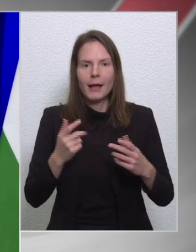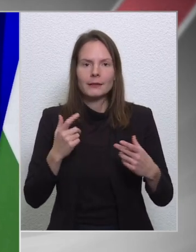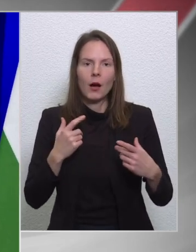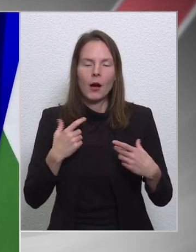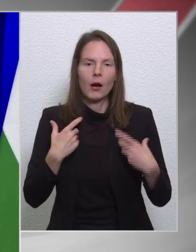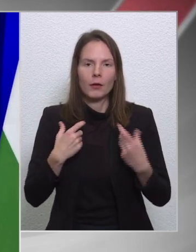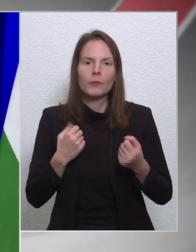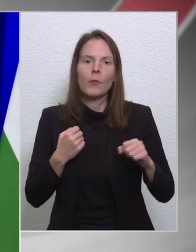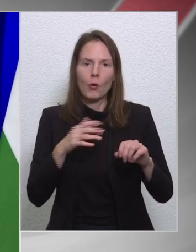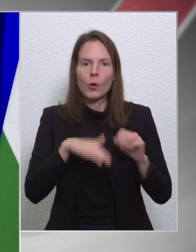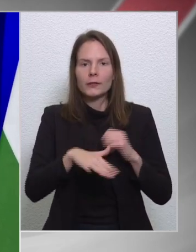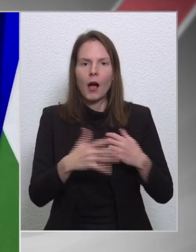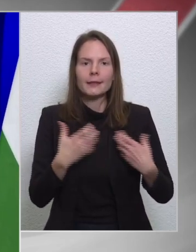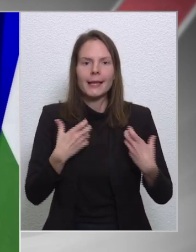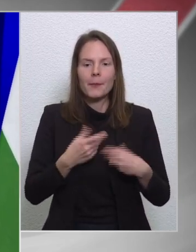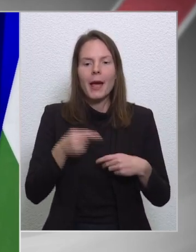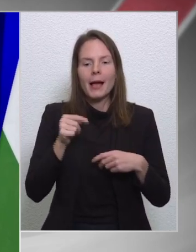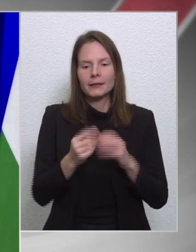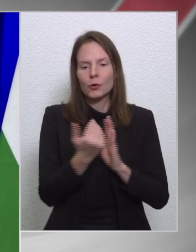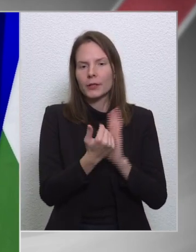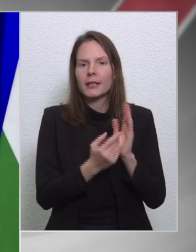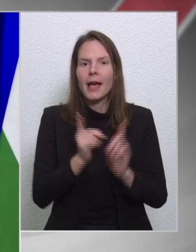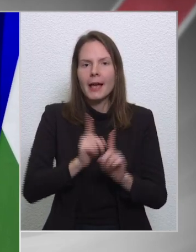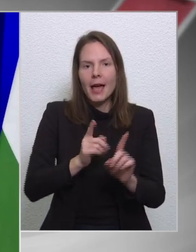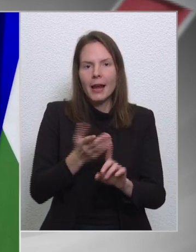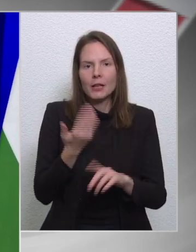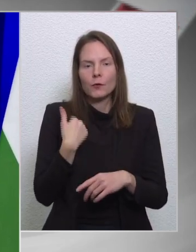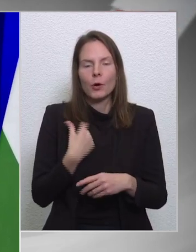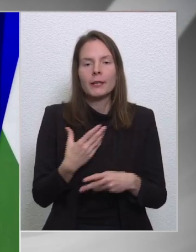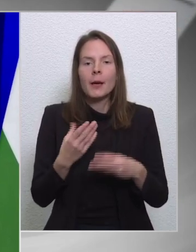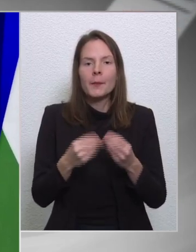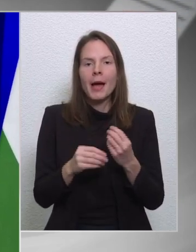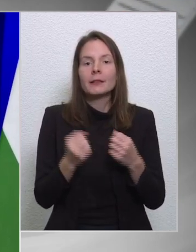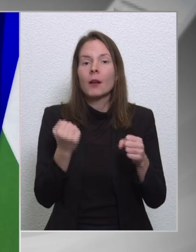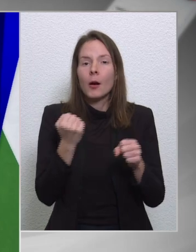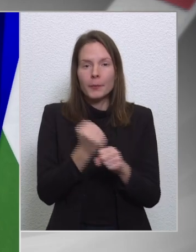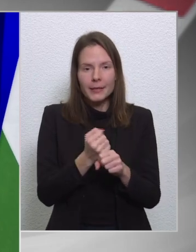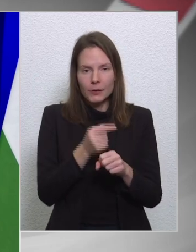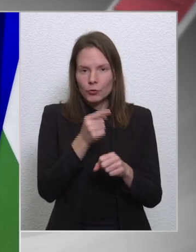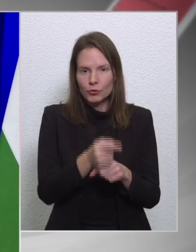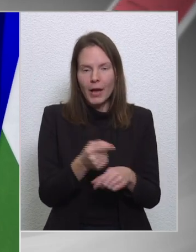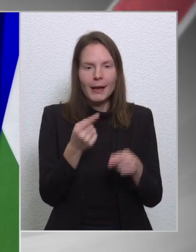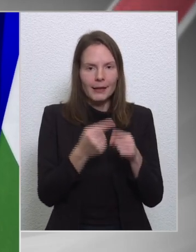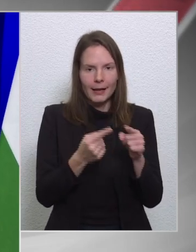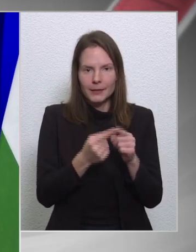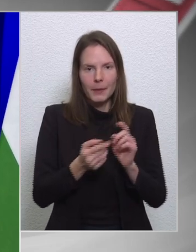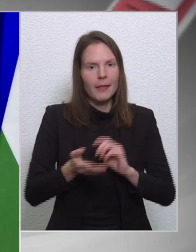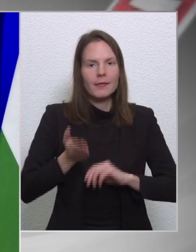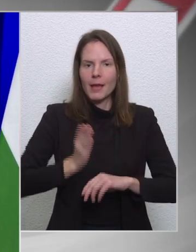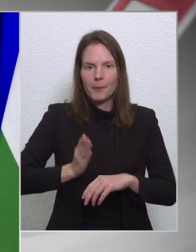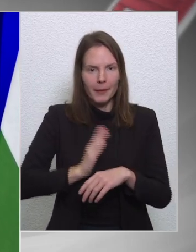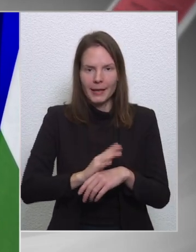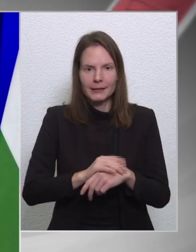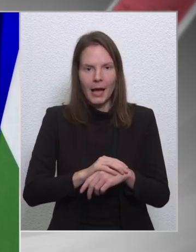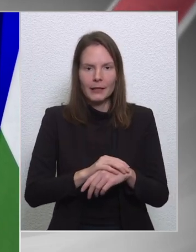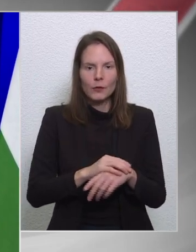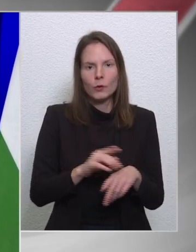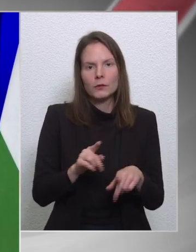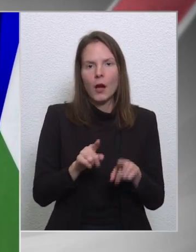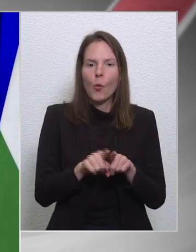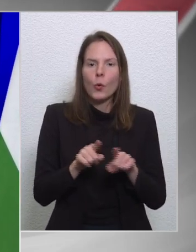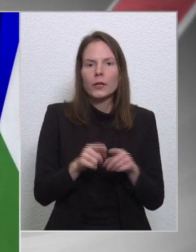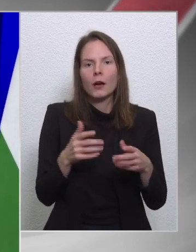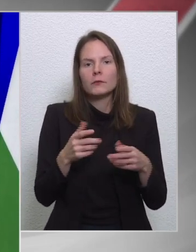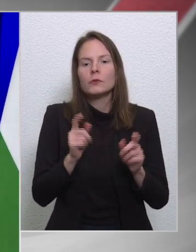kondicionalitási eljárás volt, hiszen a bizottság részben nem méltá nyolta azokat a döntéseket, amelyet az